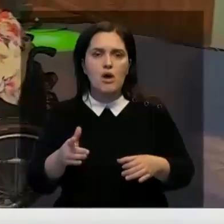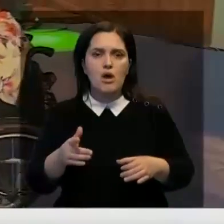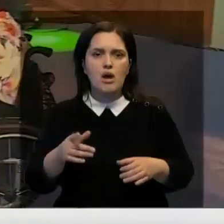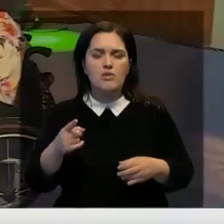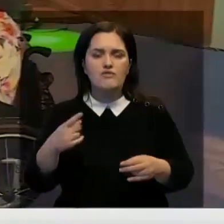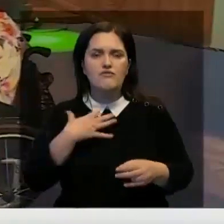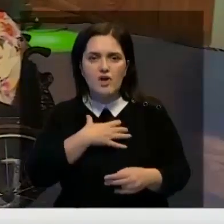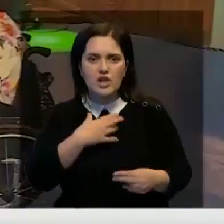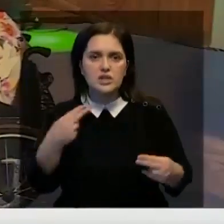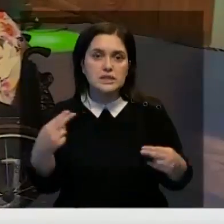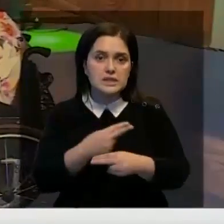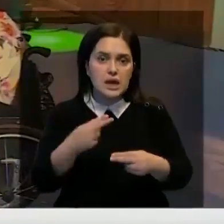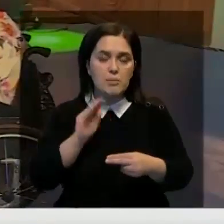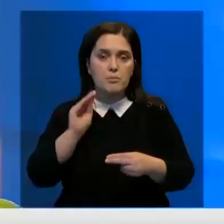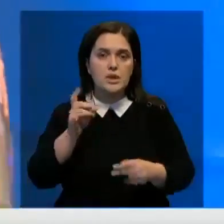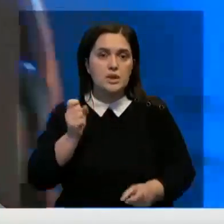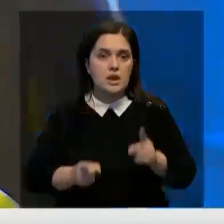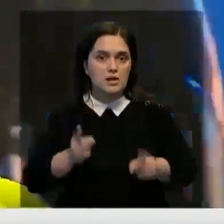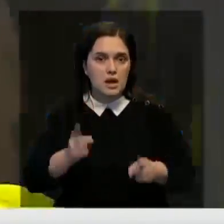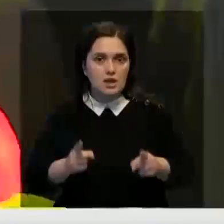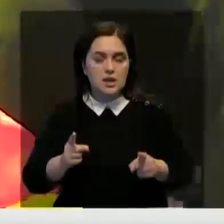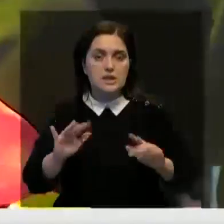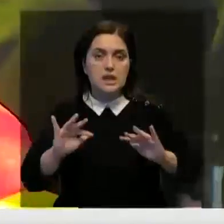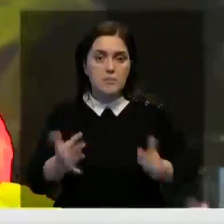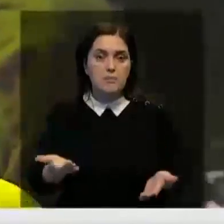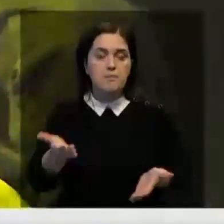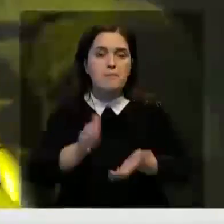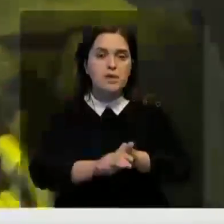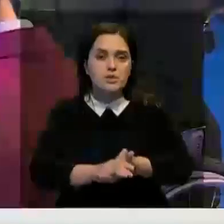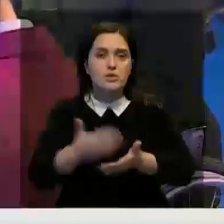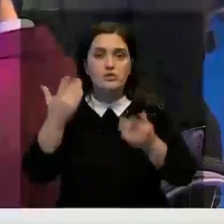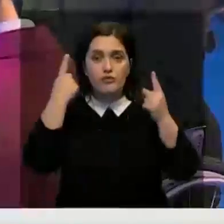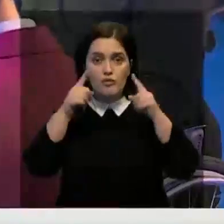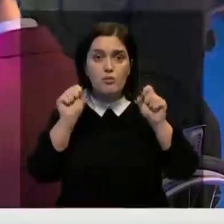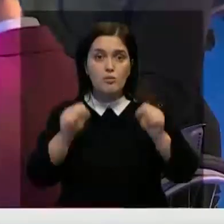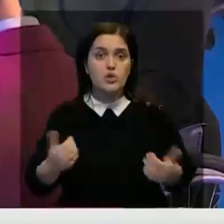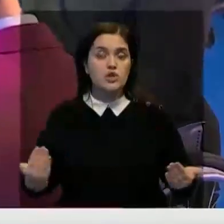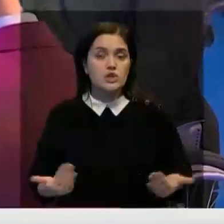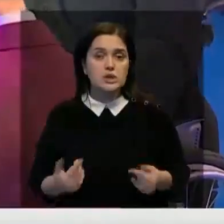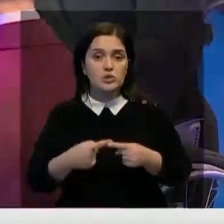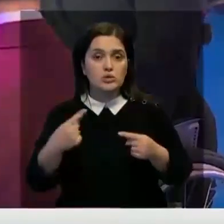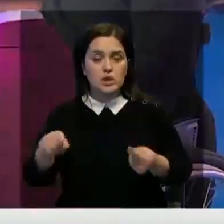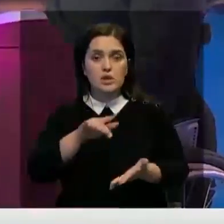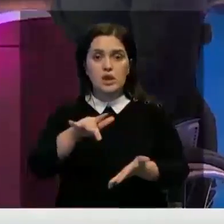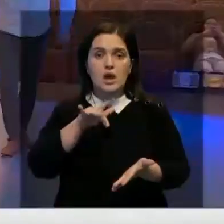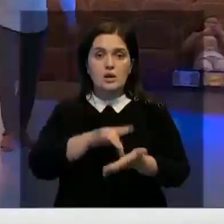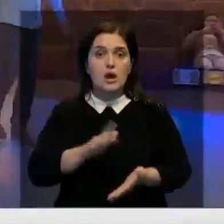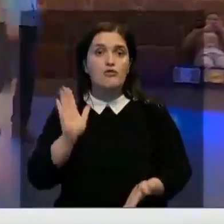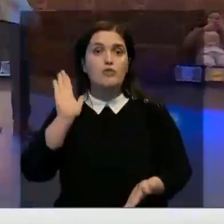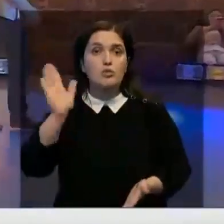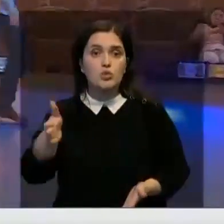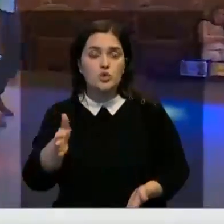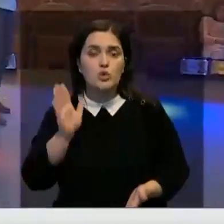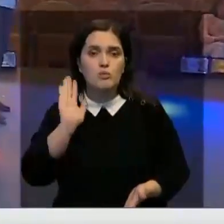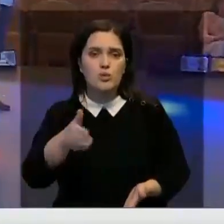актуальные темы, основанные на реальных событиях. Познакомиться с их творчеством смогут и жители других регионов. В будущем труппу